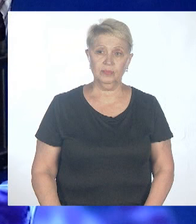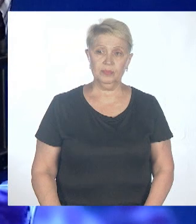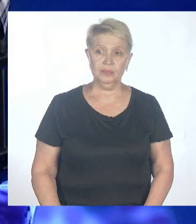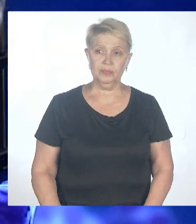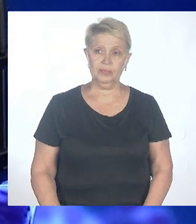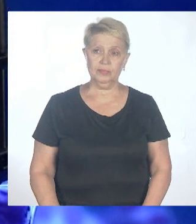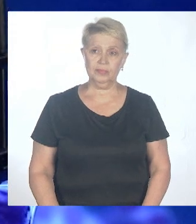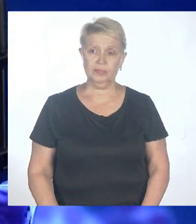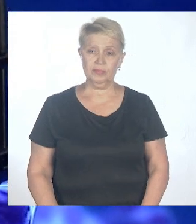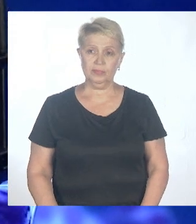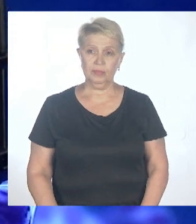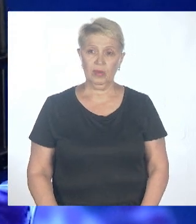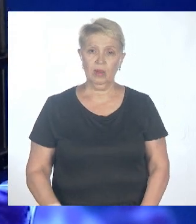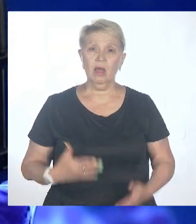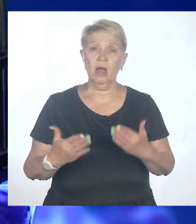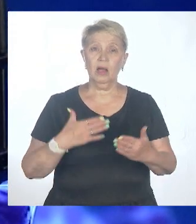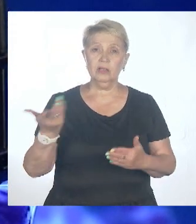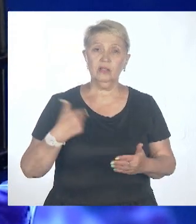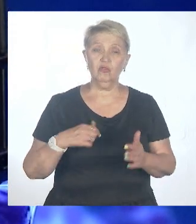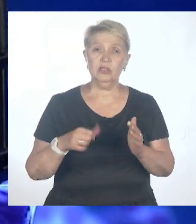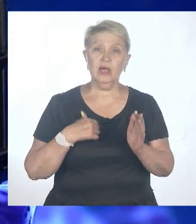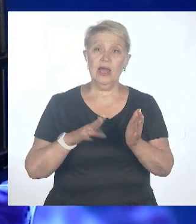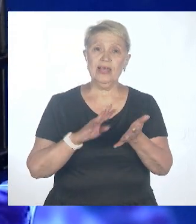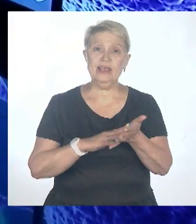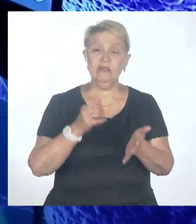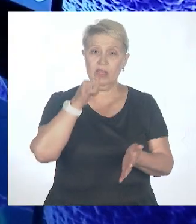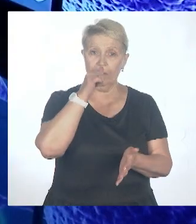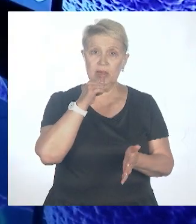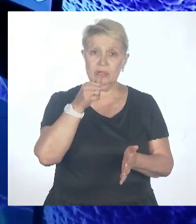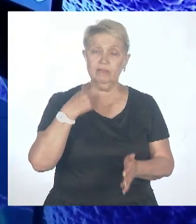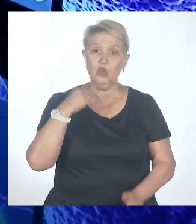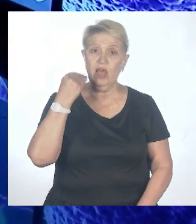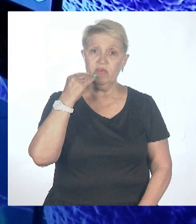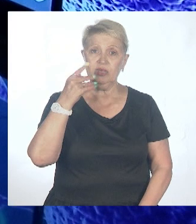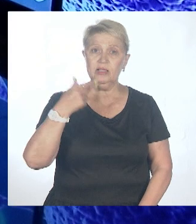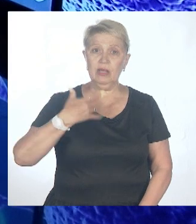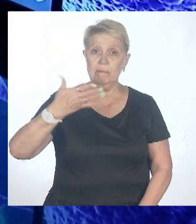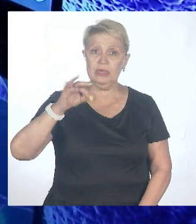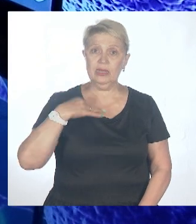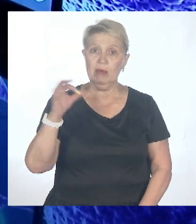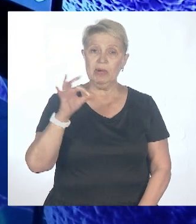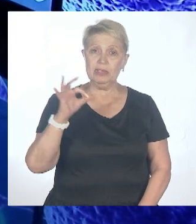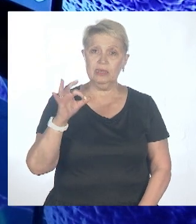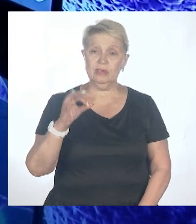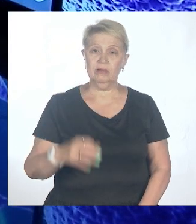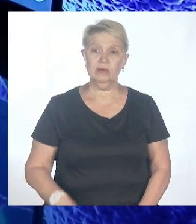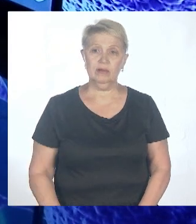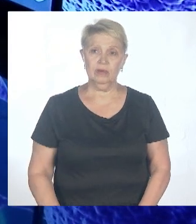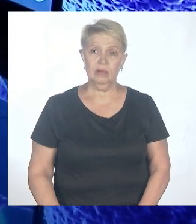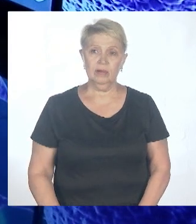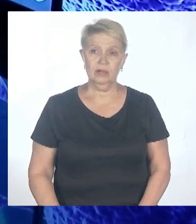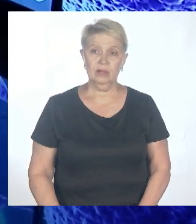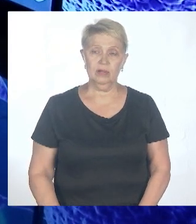полгода. На промежутке в 9 месяцев там эффективность уже под 50%. И 12 месяцев там уже около 25%.